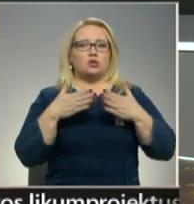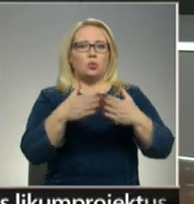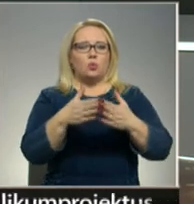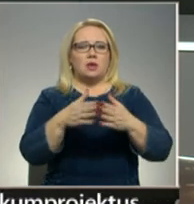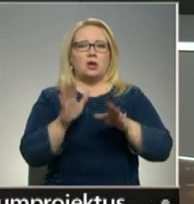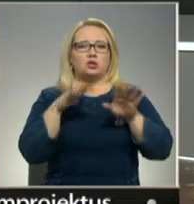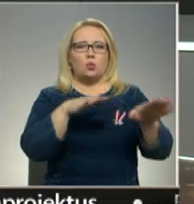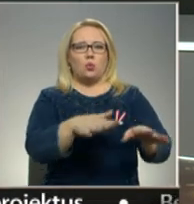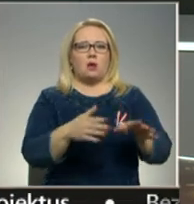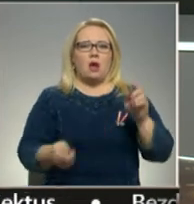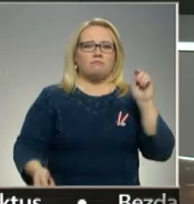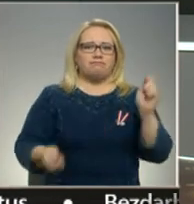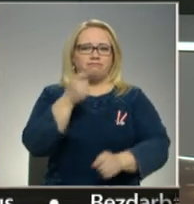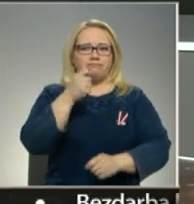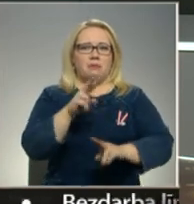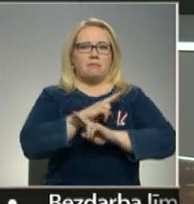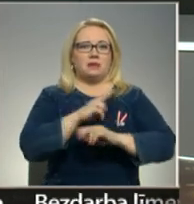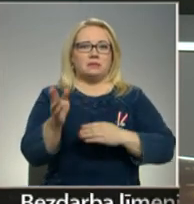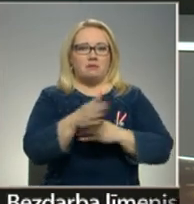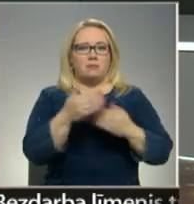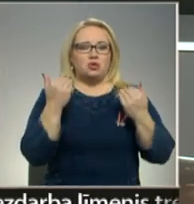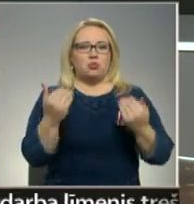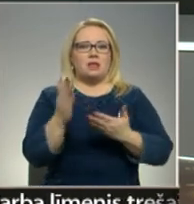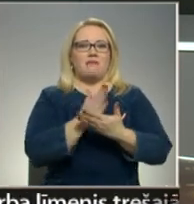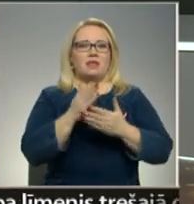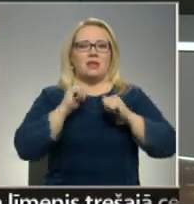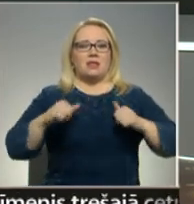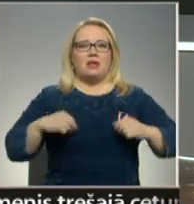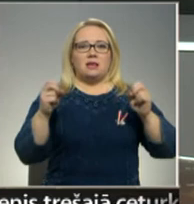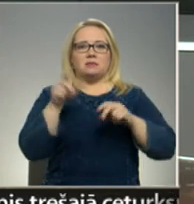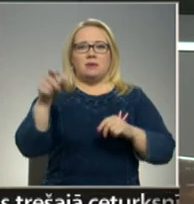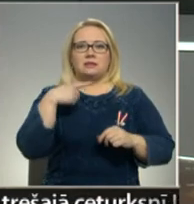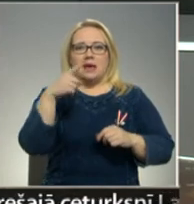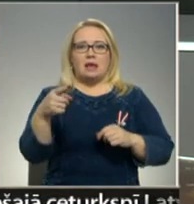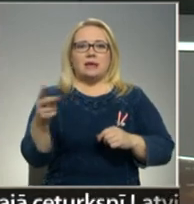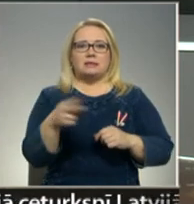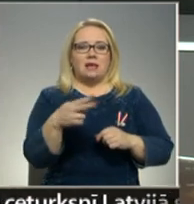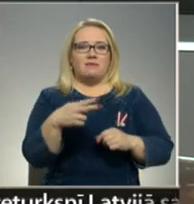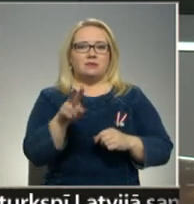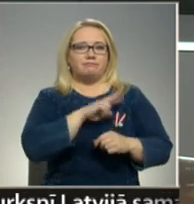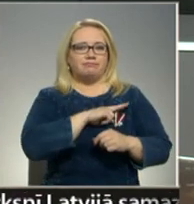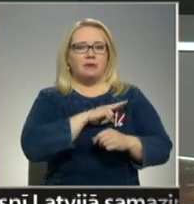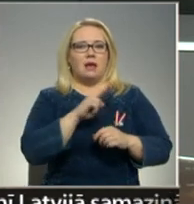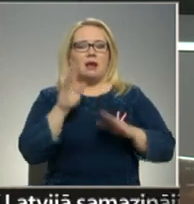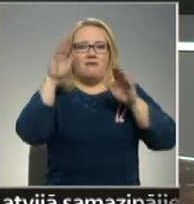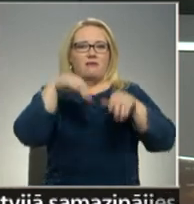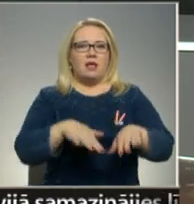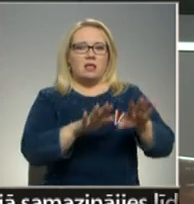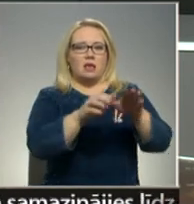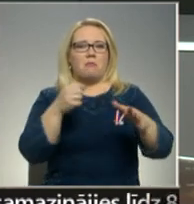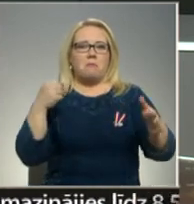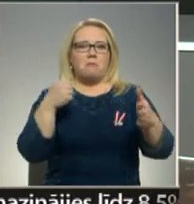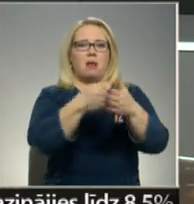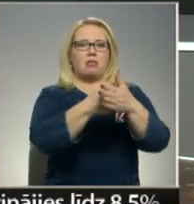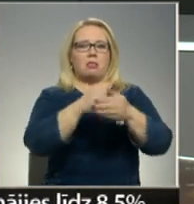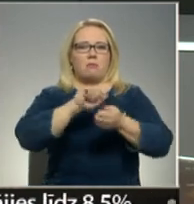izgāzes jūrā nedarīgu lomu. Taču šodien videsdienas speciālisti komentē, ka zivis gājušas bojā līdz ar viļņiem triecoties